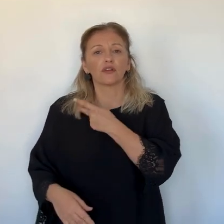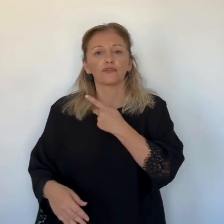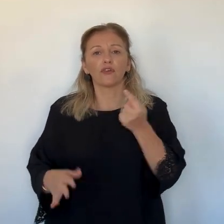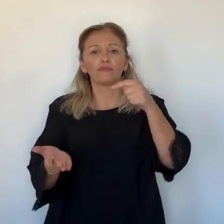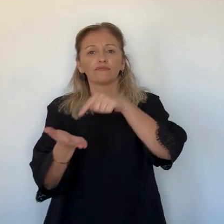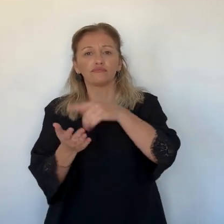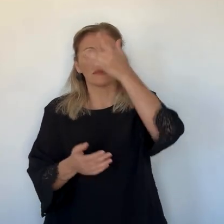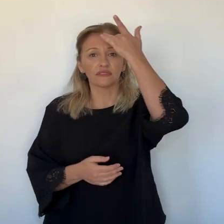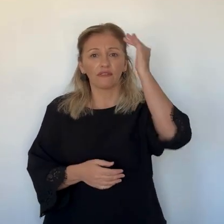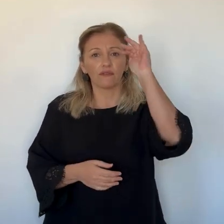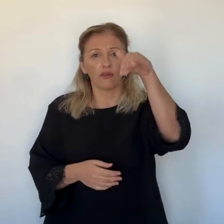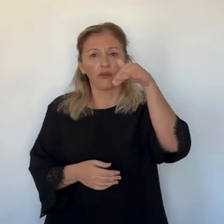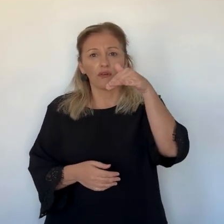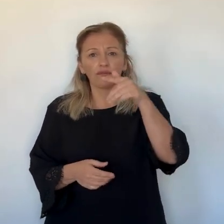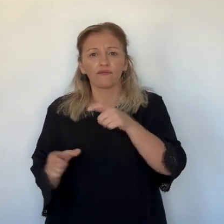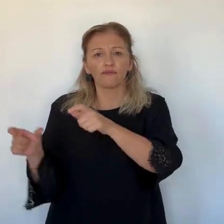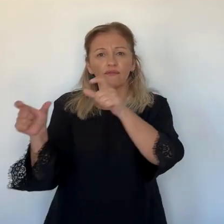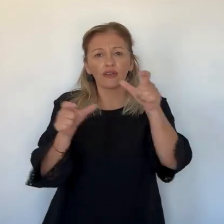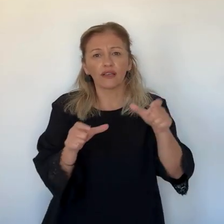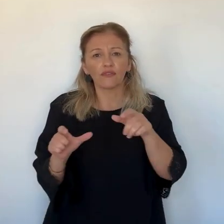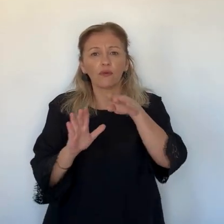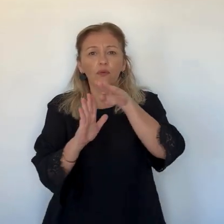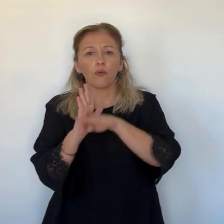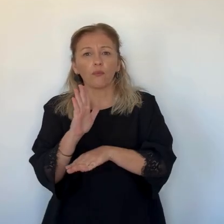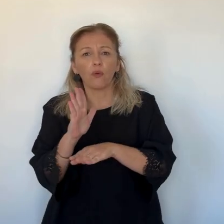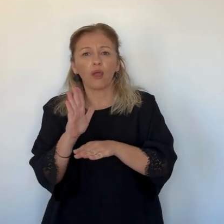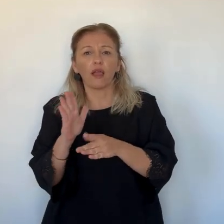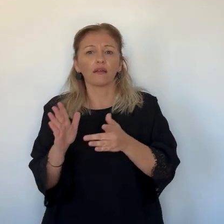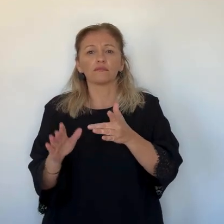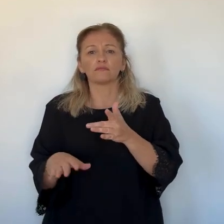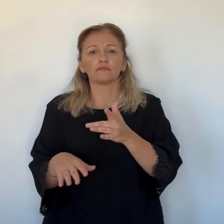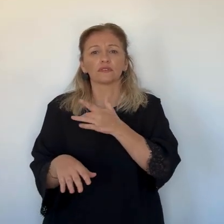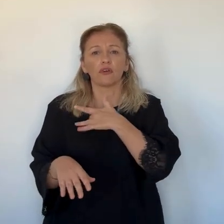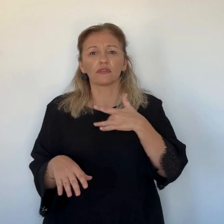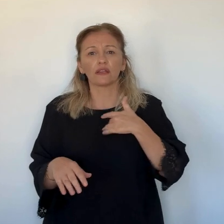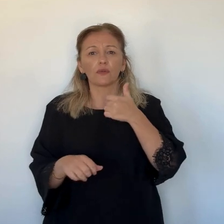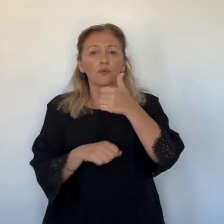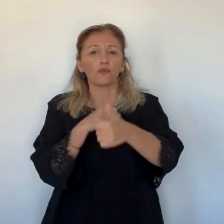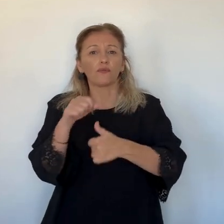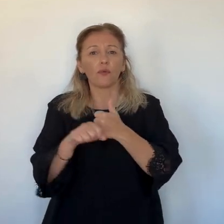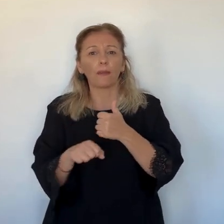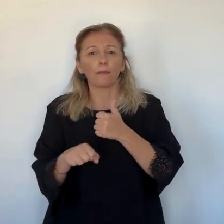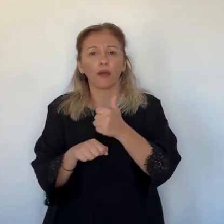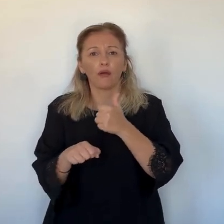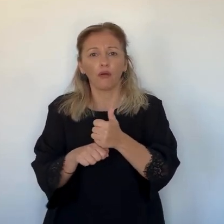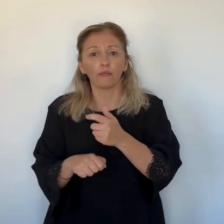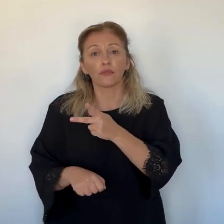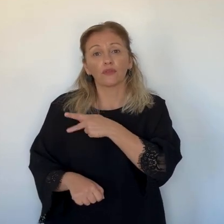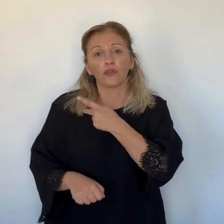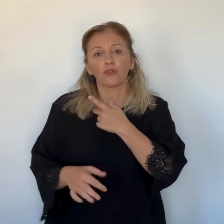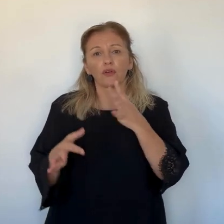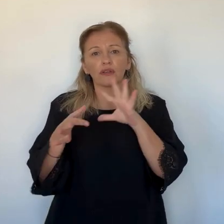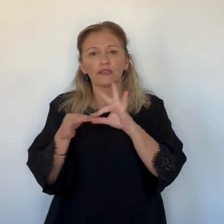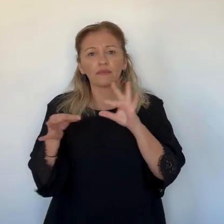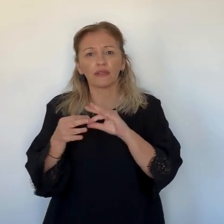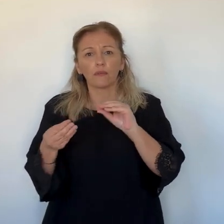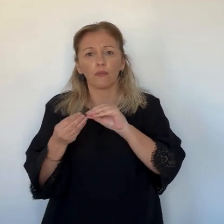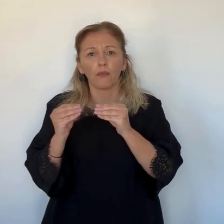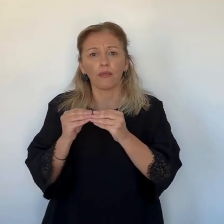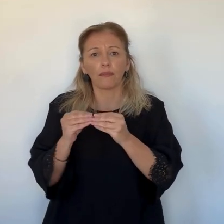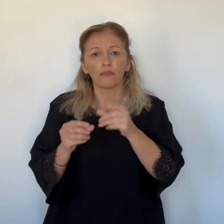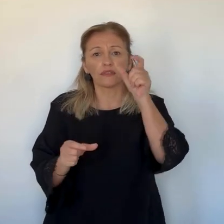sédentarité et une mauvaise alimentation. Ce cabinet médical de Saint-Florent dépiste les patients au moins une fois par an.